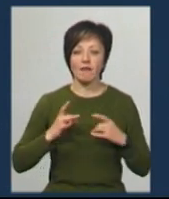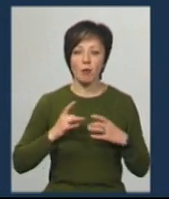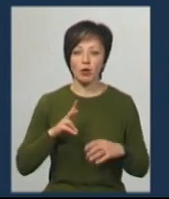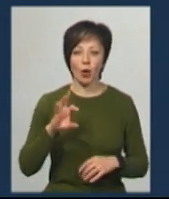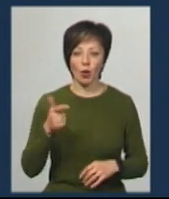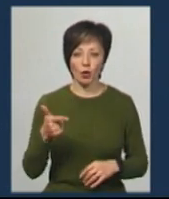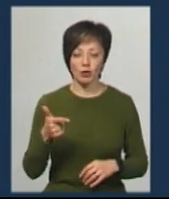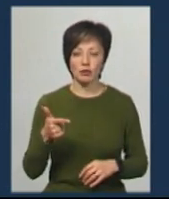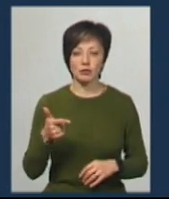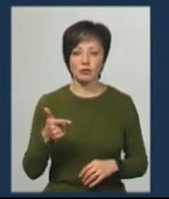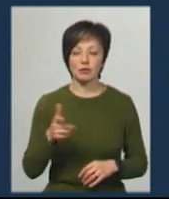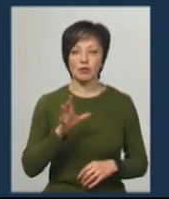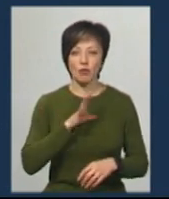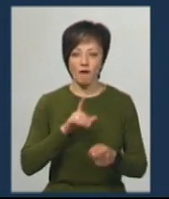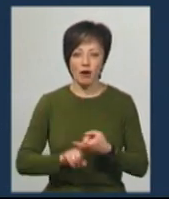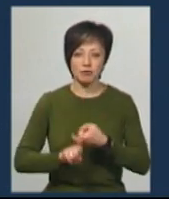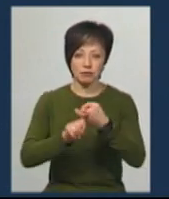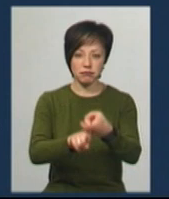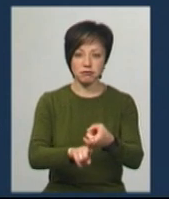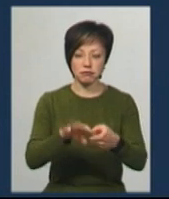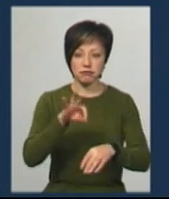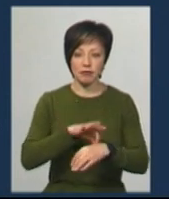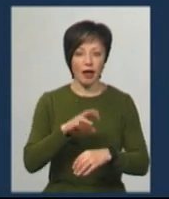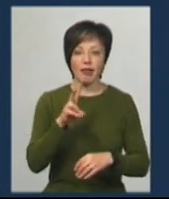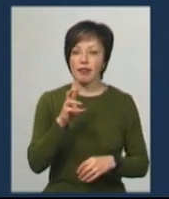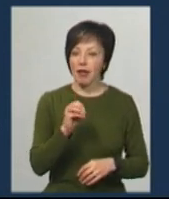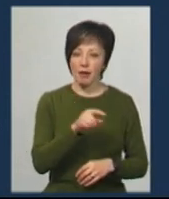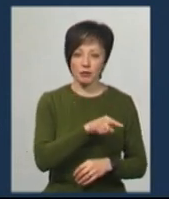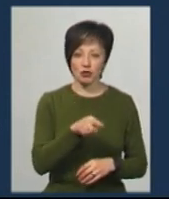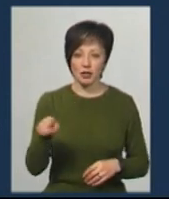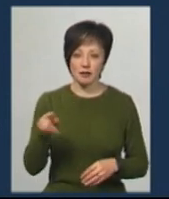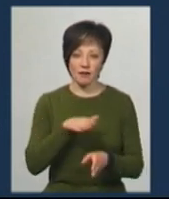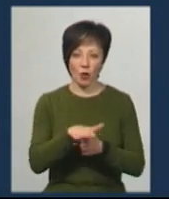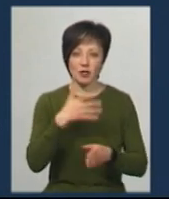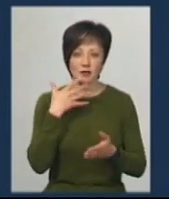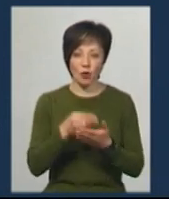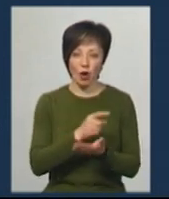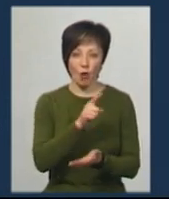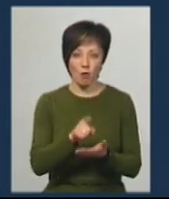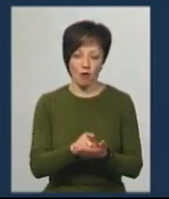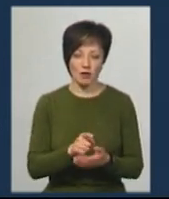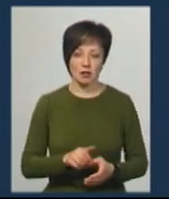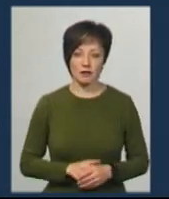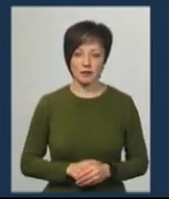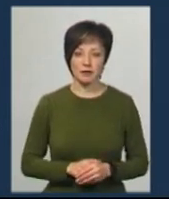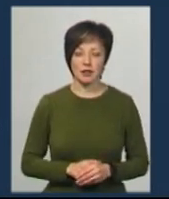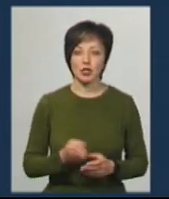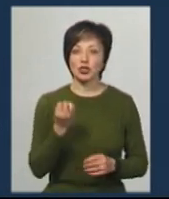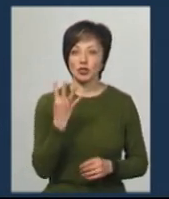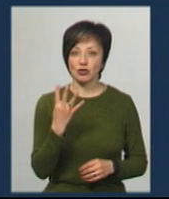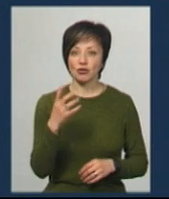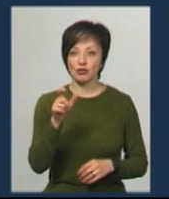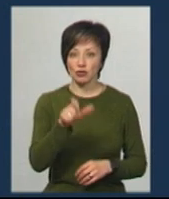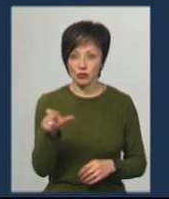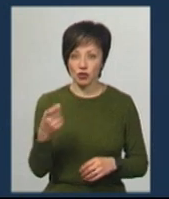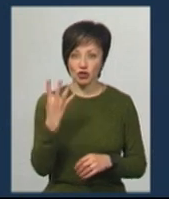був інфікований не під час виконання своїх посадових службових обов'язків. 14 чоловік, з